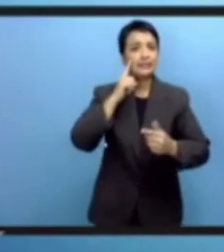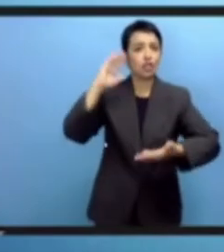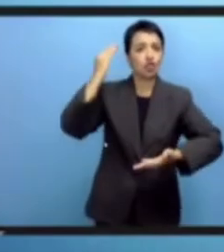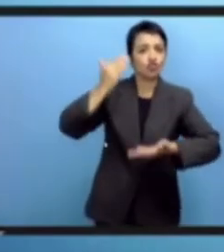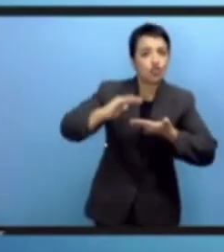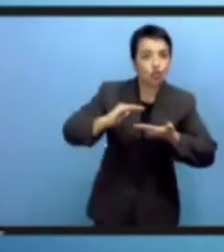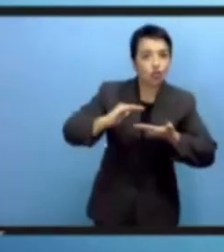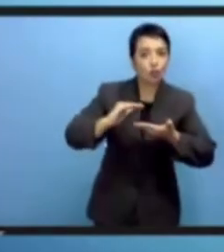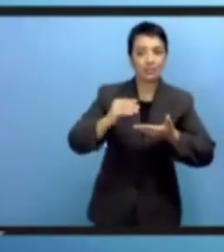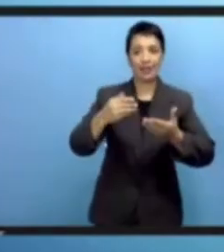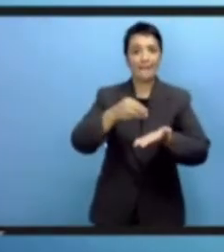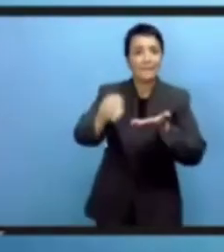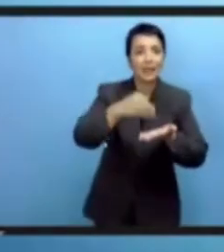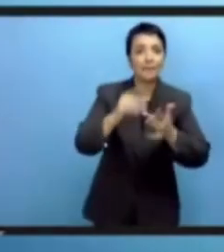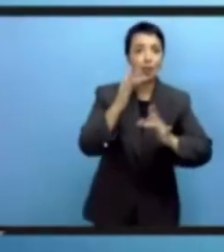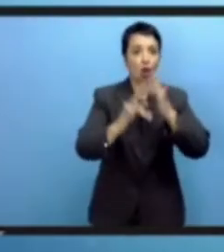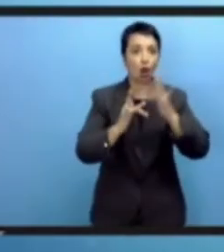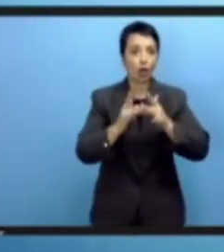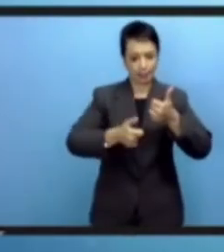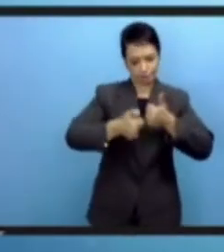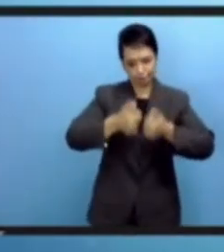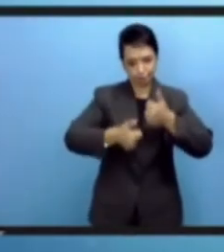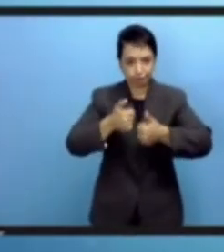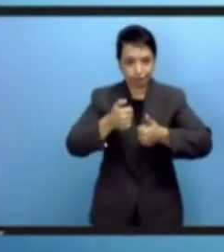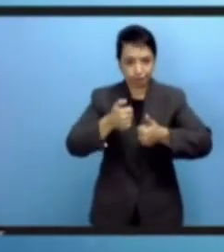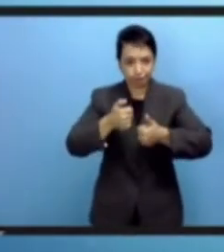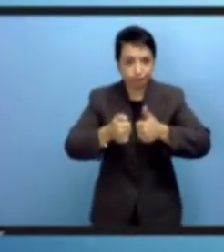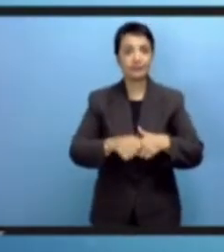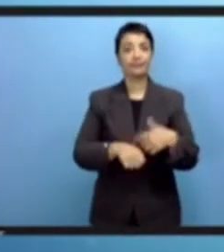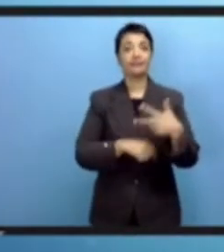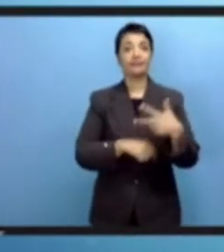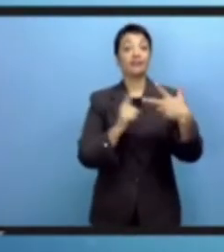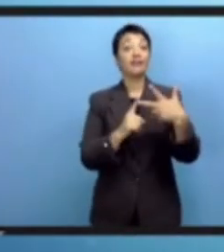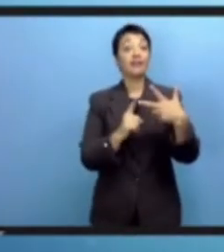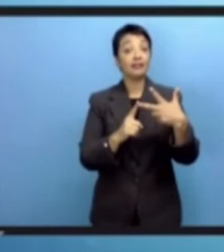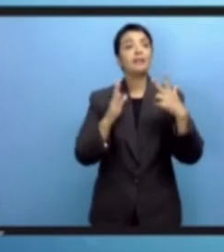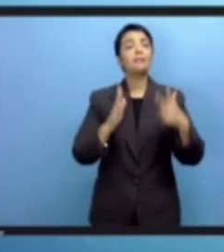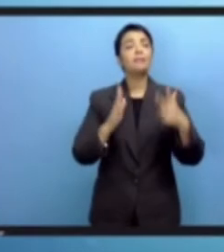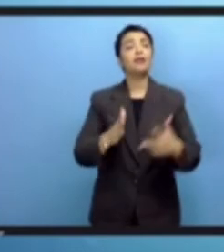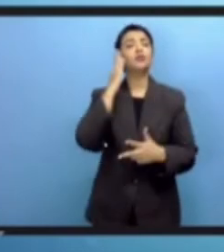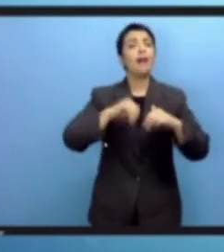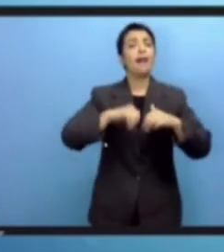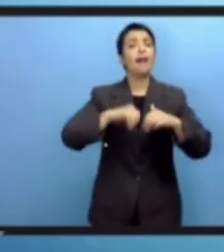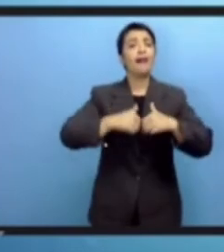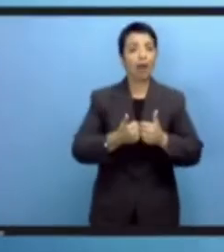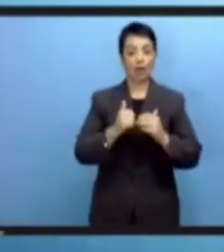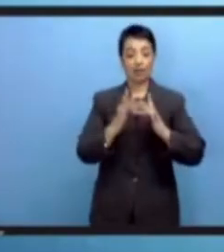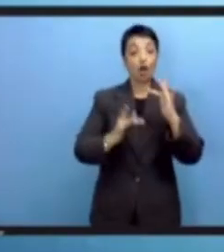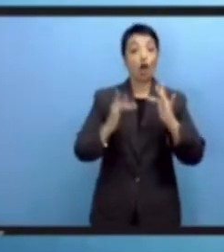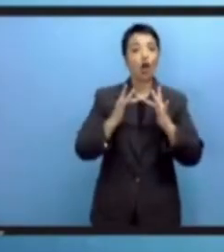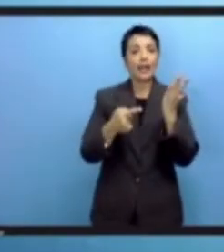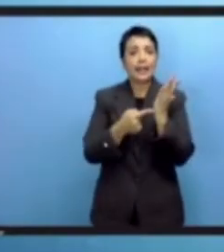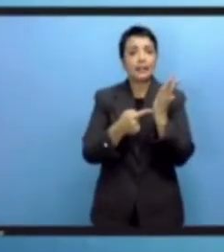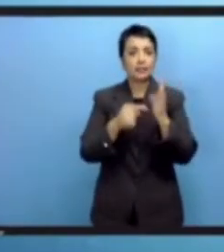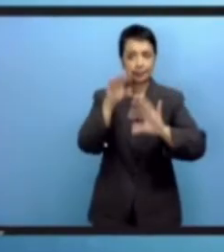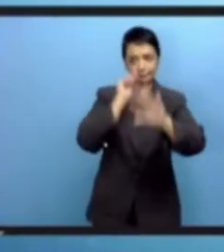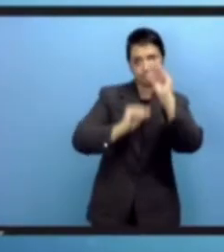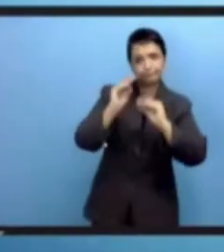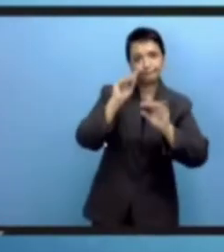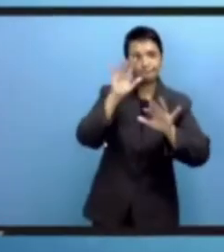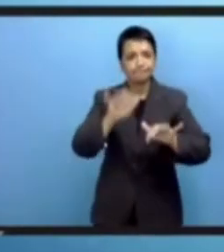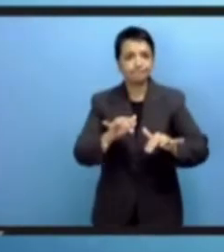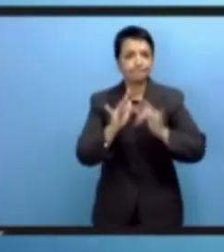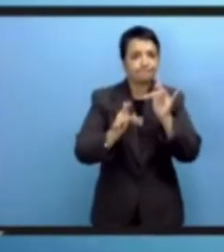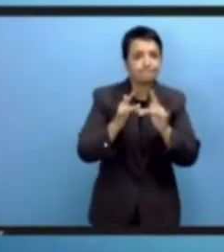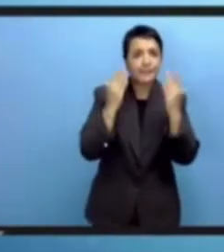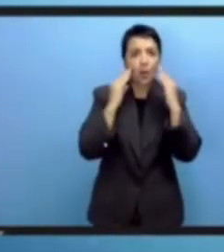لتوصيل الرقمي إنه عمل مضني يقضي بتخصيد كلفة البيانات